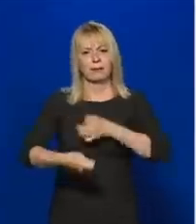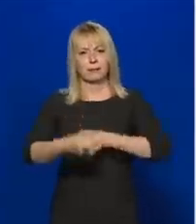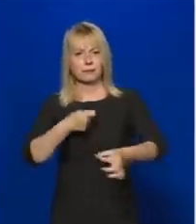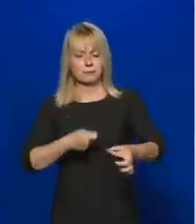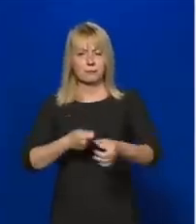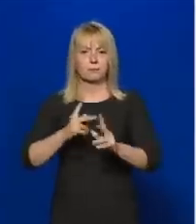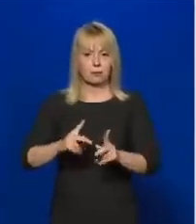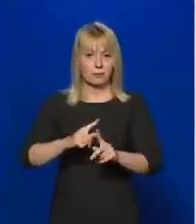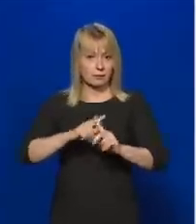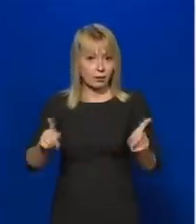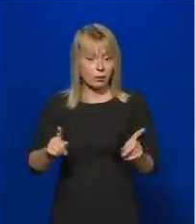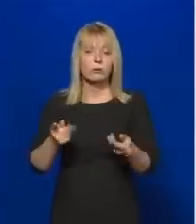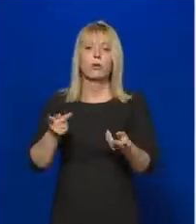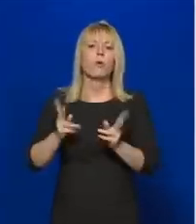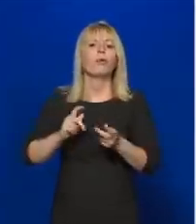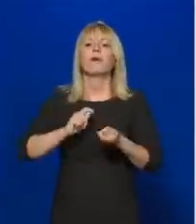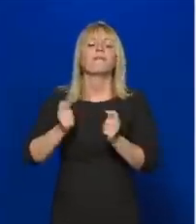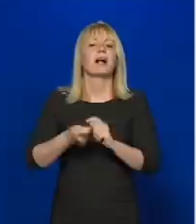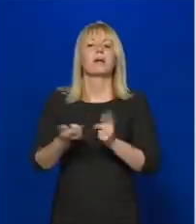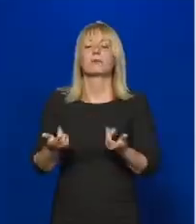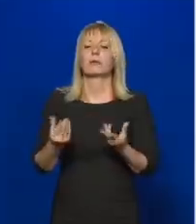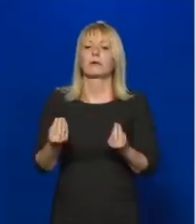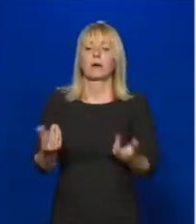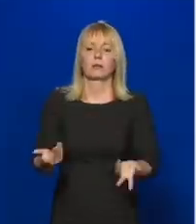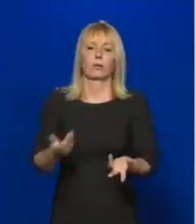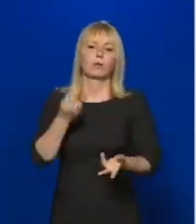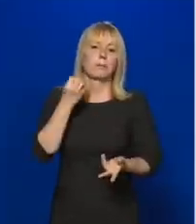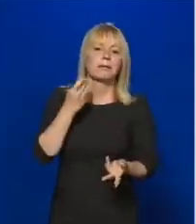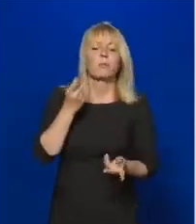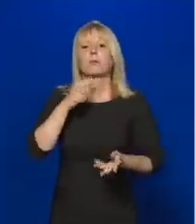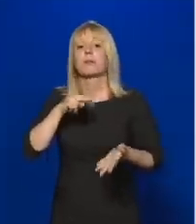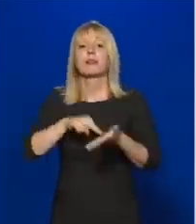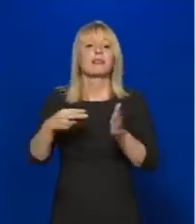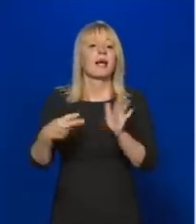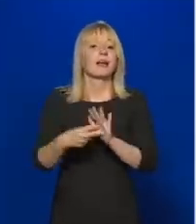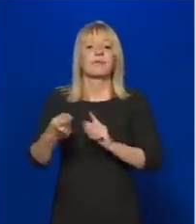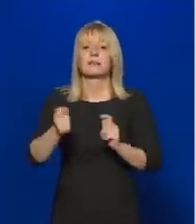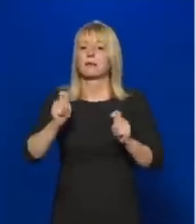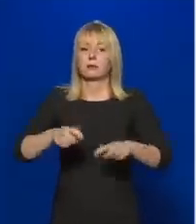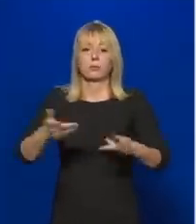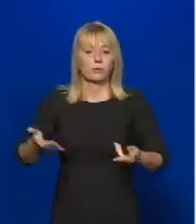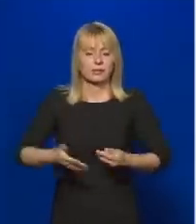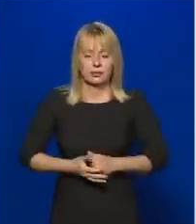változtattak az előterjesztett anyagon, ha nem, akkor mikor és mit terveznek ezekről dönteni?